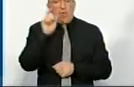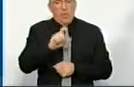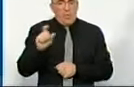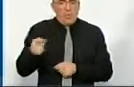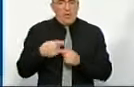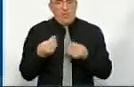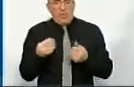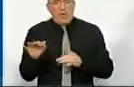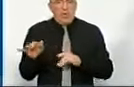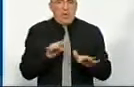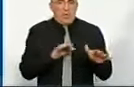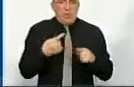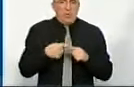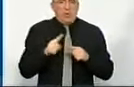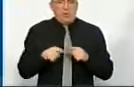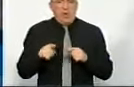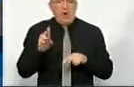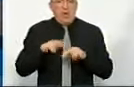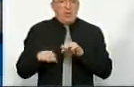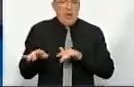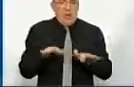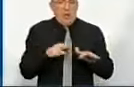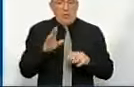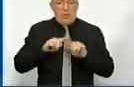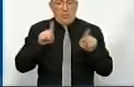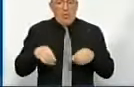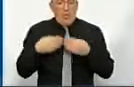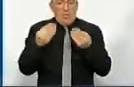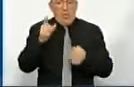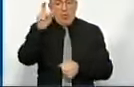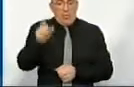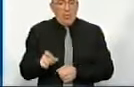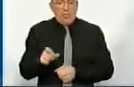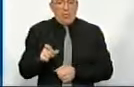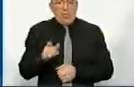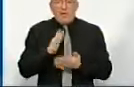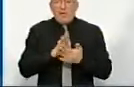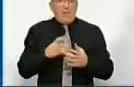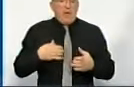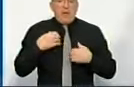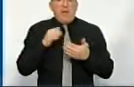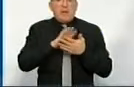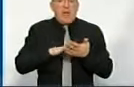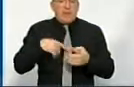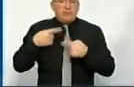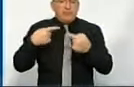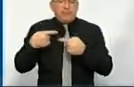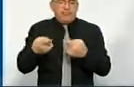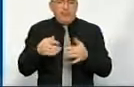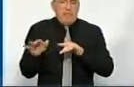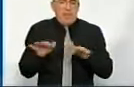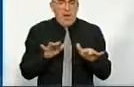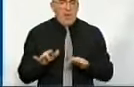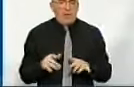цим бізнес-процесам. І це налагоджено, що коли ви приносите довідку, вас, як людину, не має хвилювати, як далі закрутилися кольосики, такі